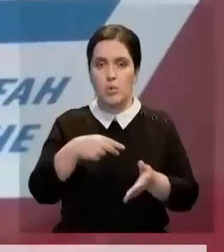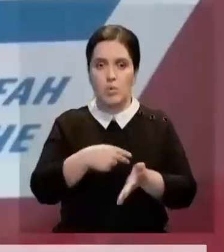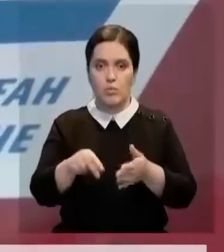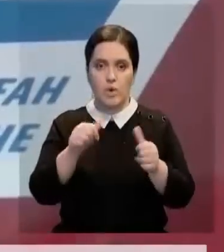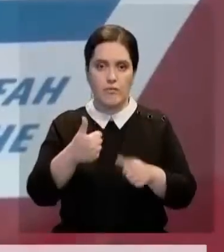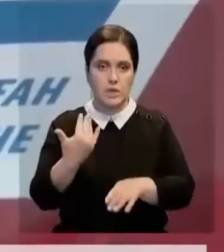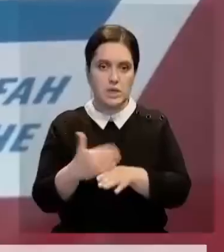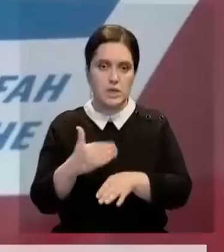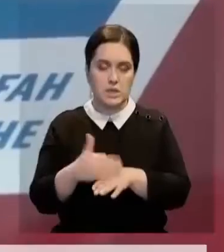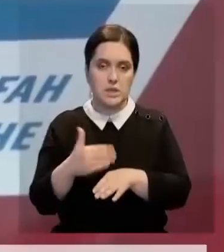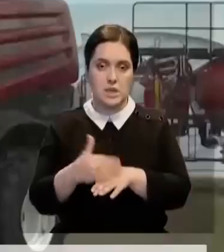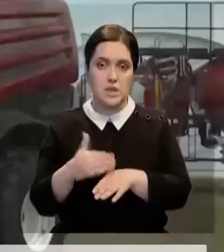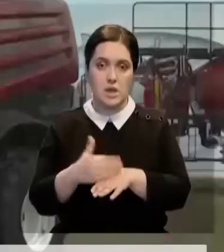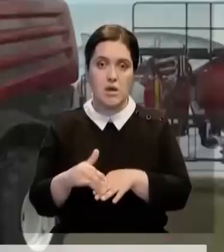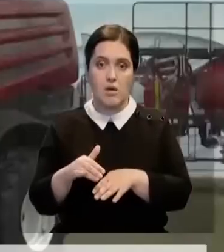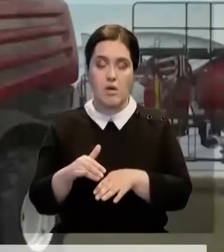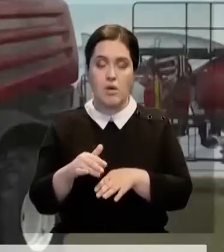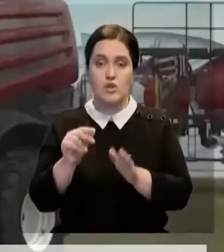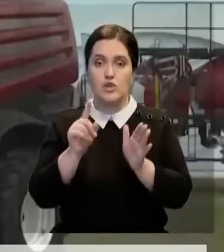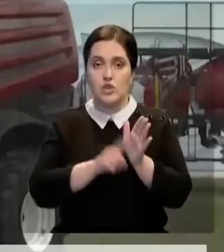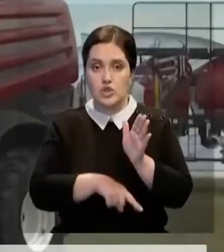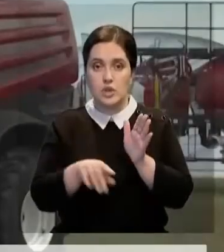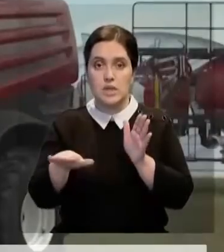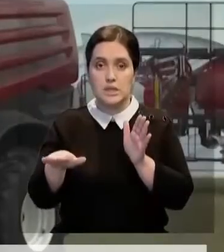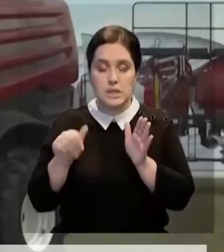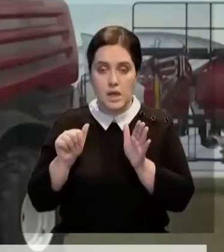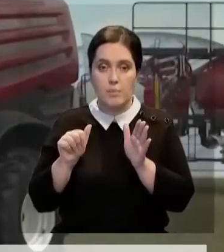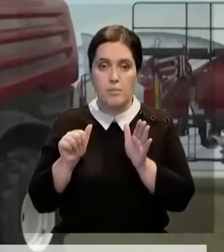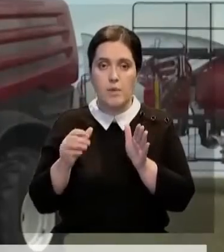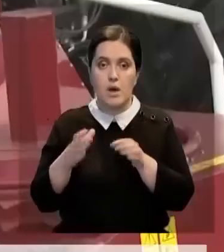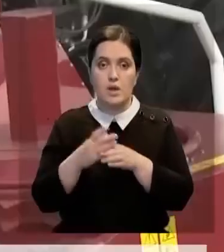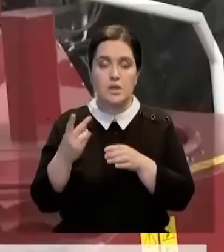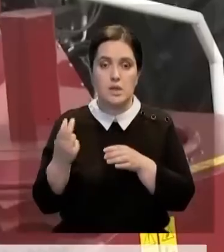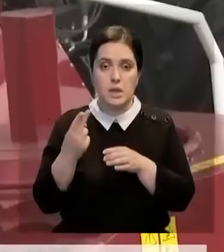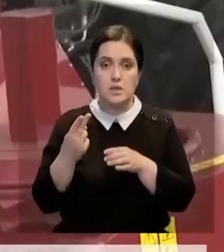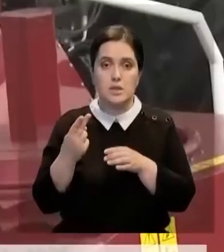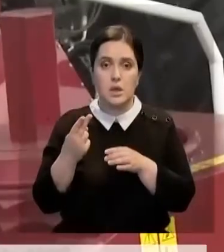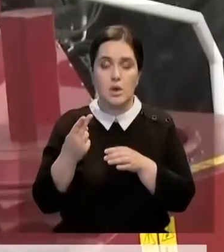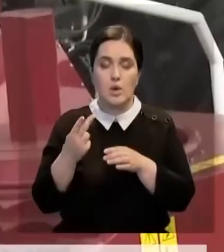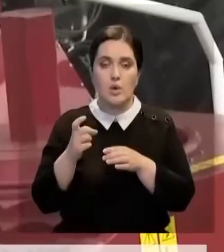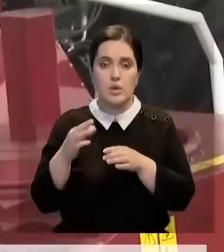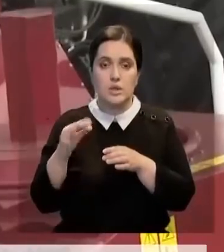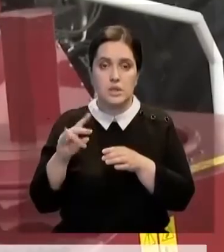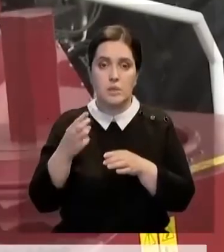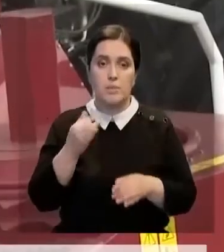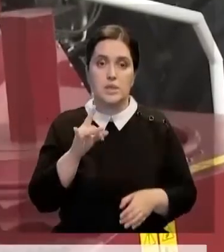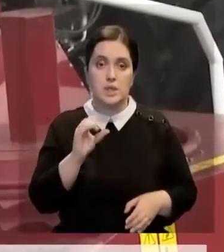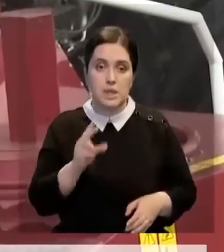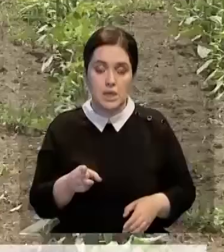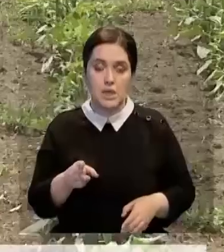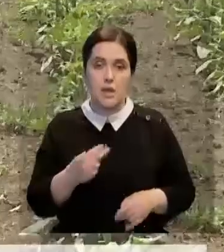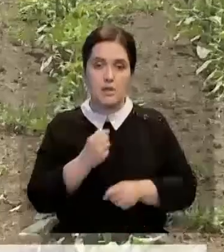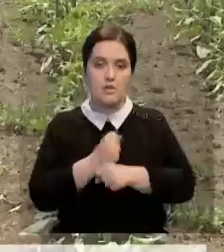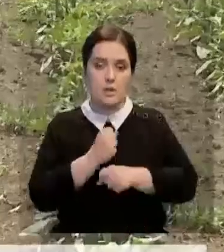и оформив кредит. Благодаря доступным и удешевленным займам от дочерней организации нацхолдинга «Байтерек» аграрной кредитной корпорации,